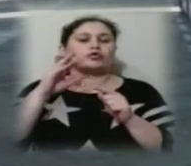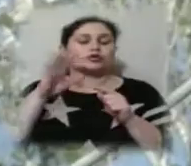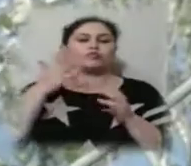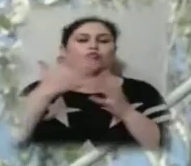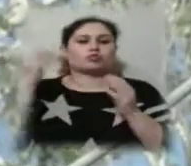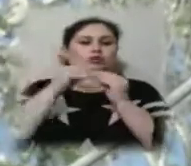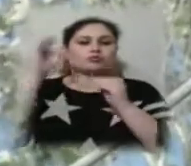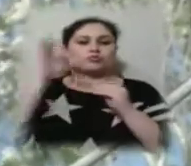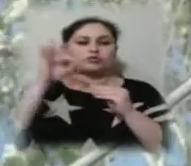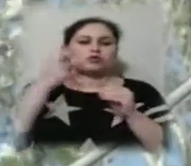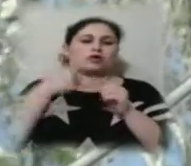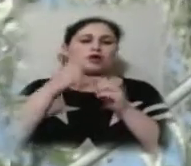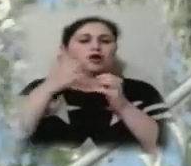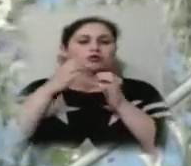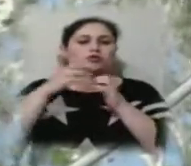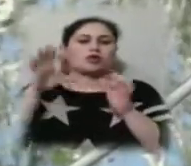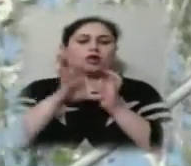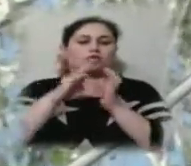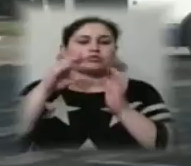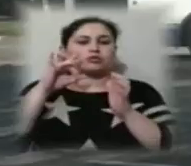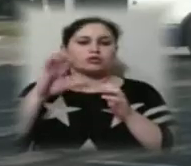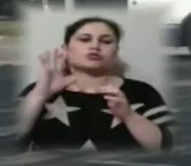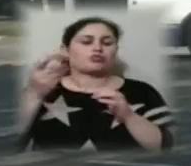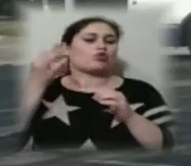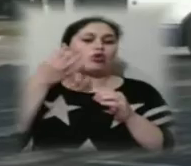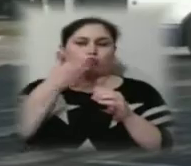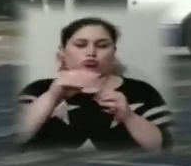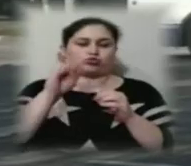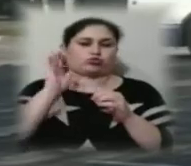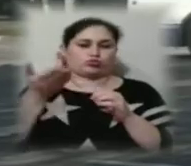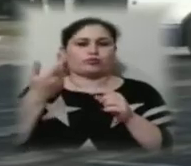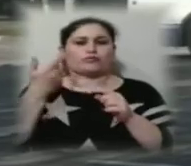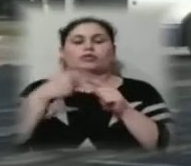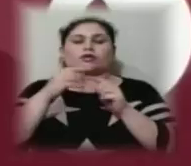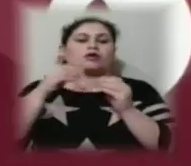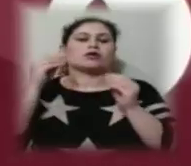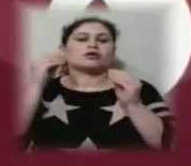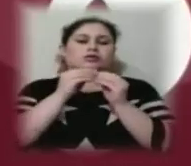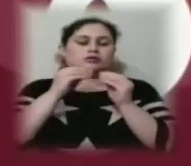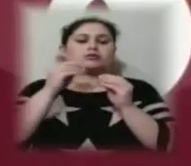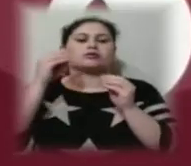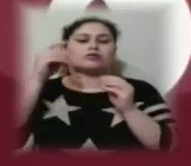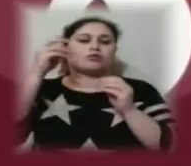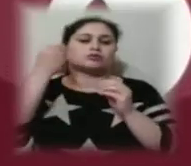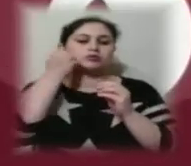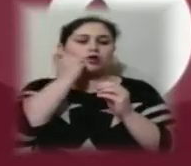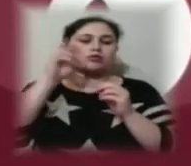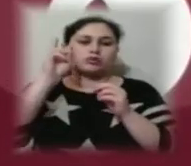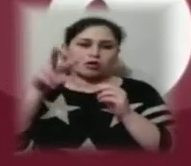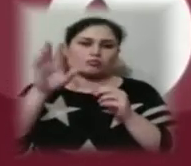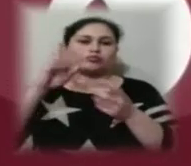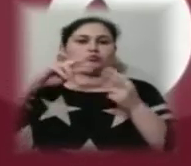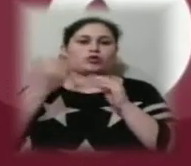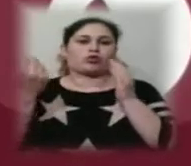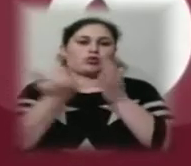Електротранс» залишатиметься збитковим підприємством. Новими тролейбусами замінять старі. Я був завжди проти